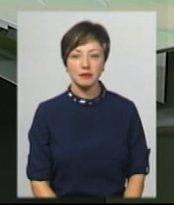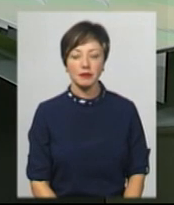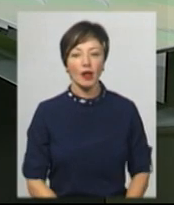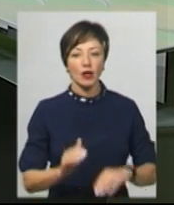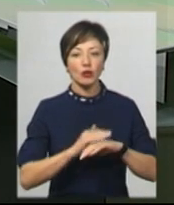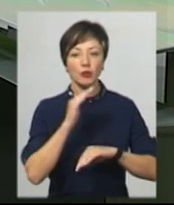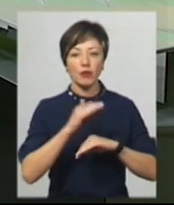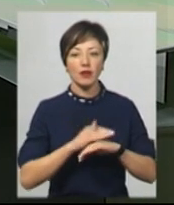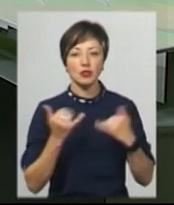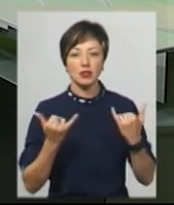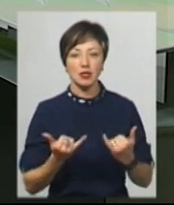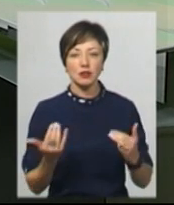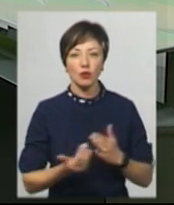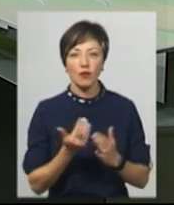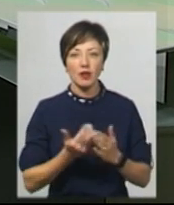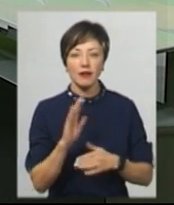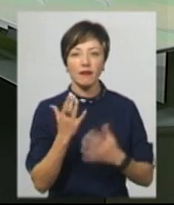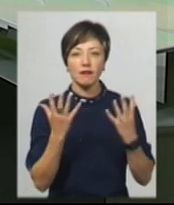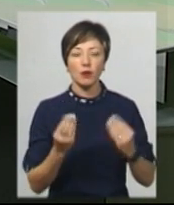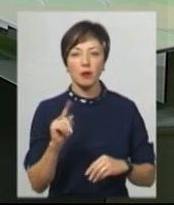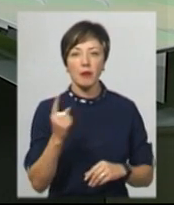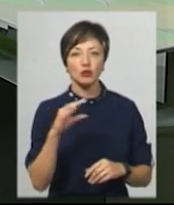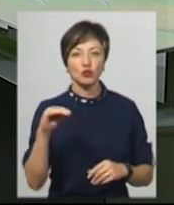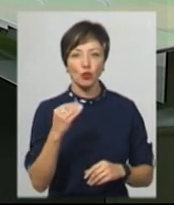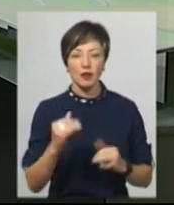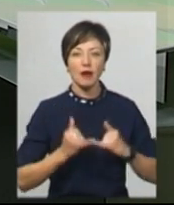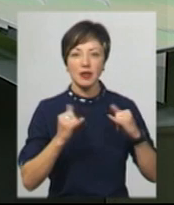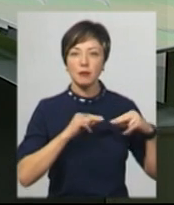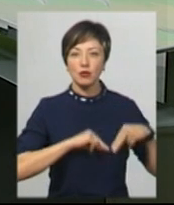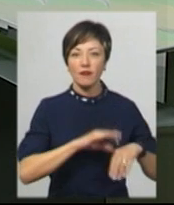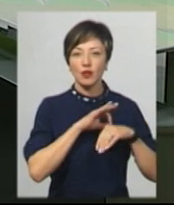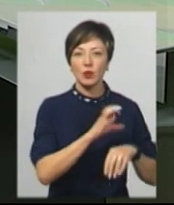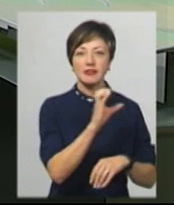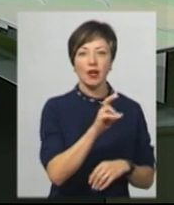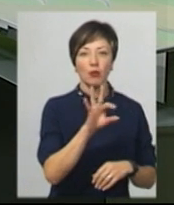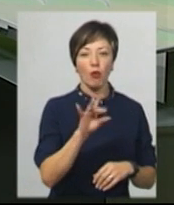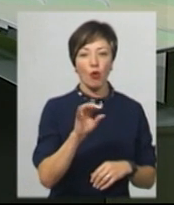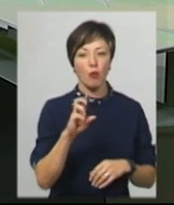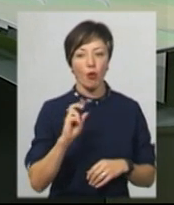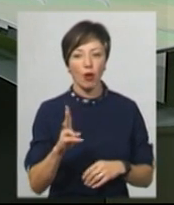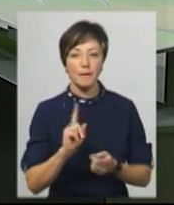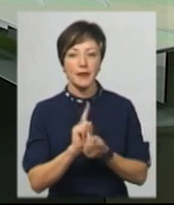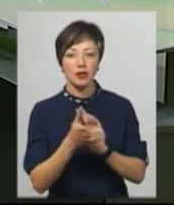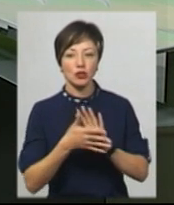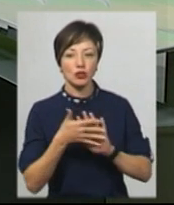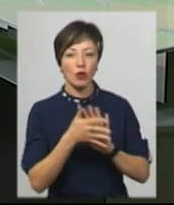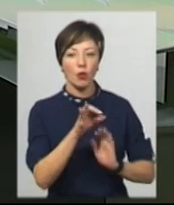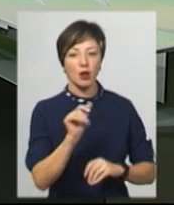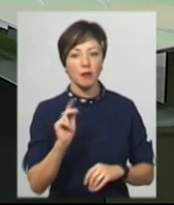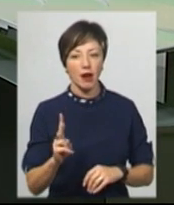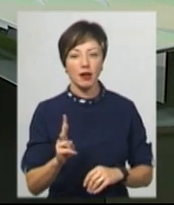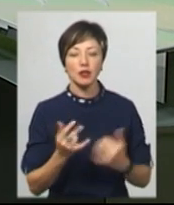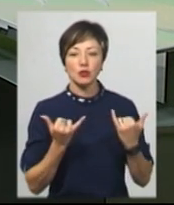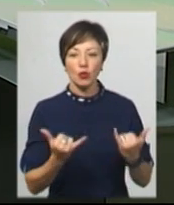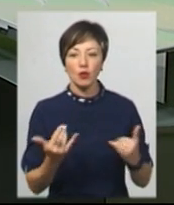Доброго вечора! На часі випуск новин вівторка 1 жовтня. В студії для вас працюють ведуча Світлана Поробок. На жестову мову перекладає Ольга Рибак.